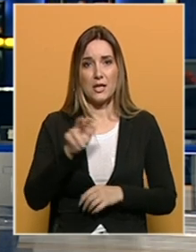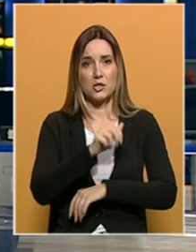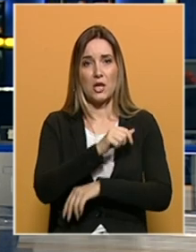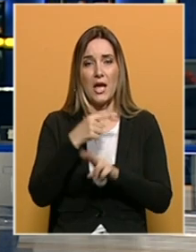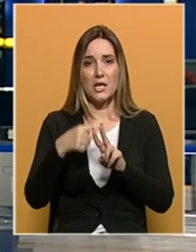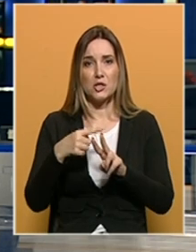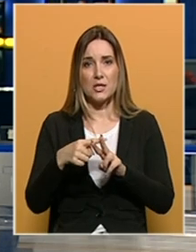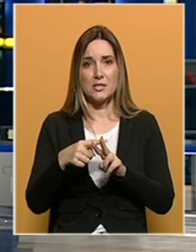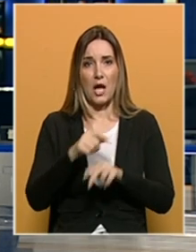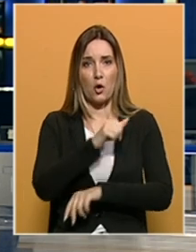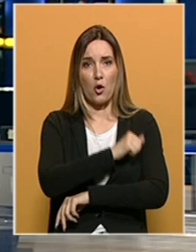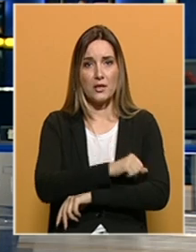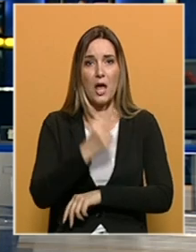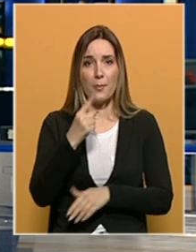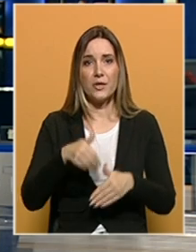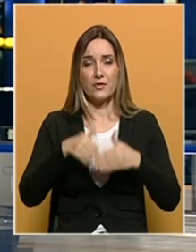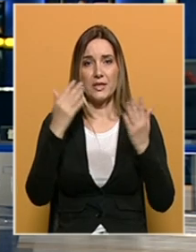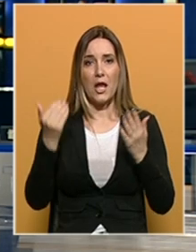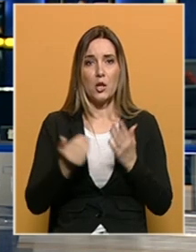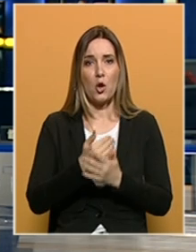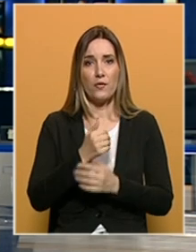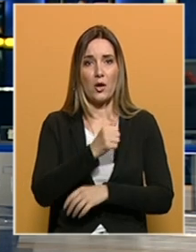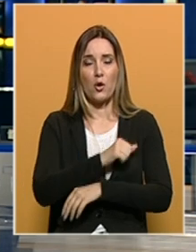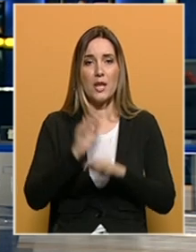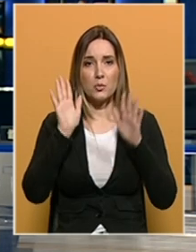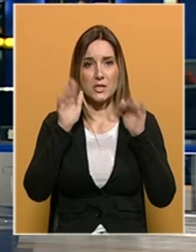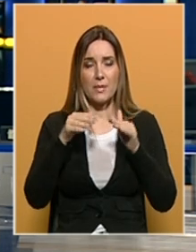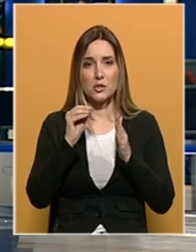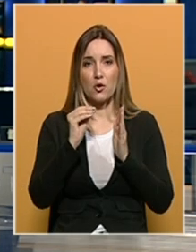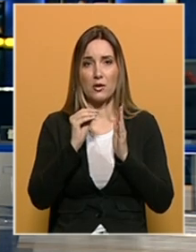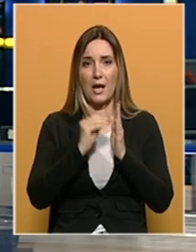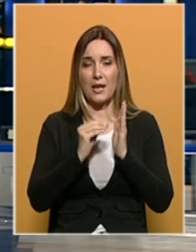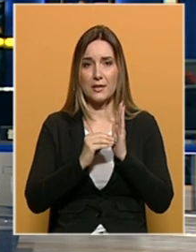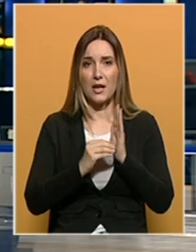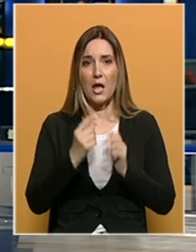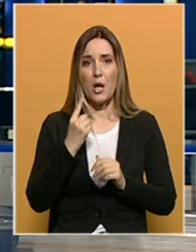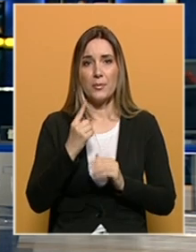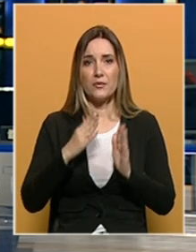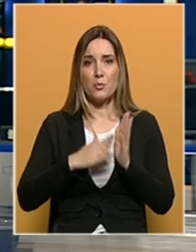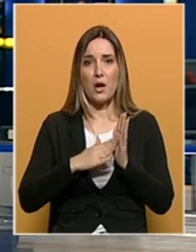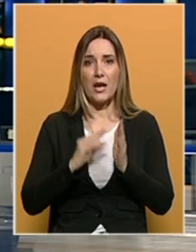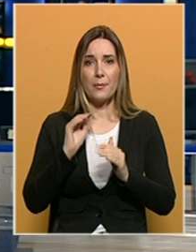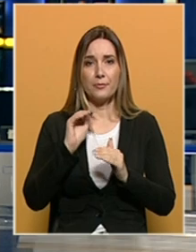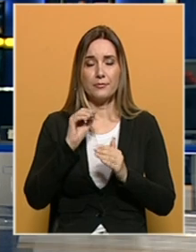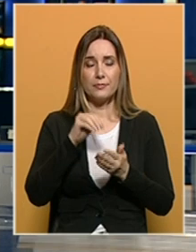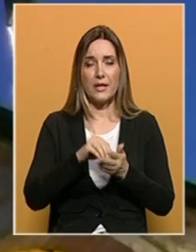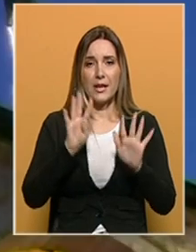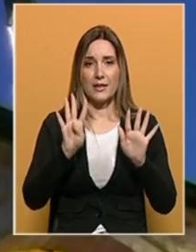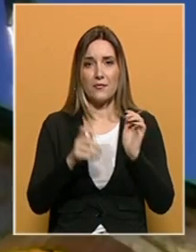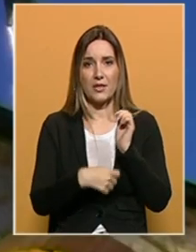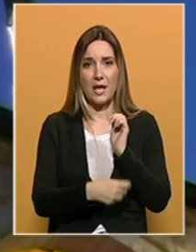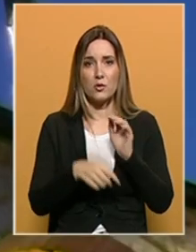Hidžreska godina, a prvi dan nove godine muslimanskog kalendara, odnosno prvi muharem, pada na 9. august.